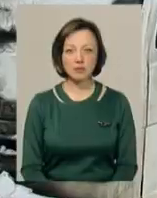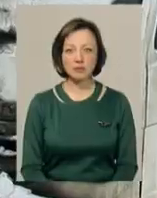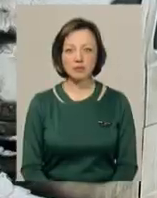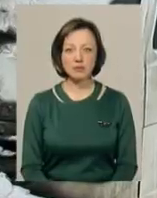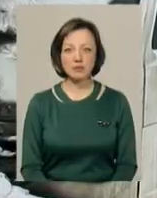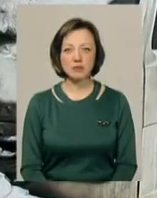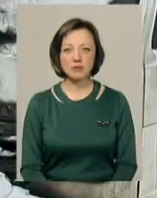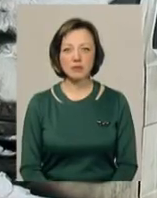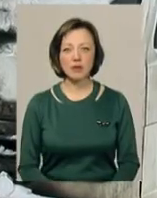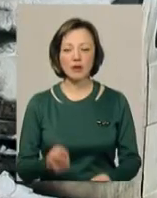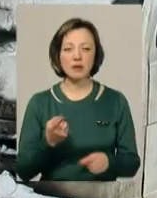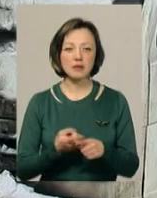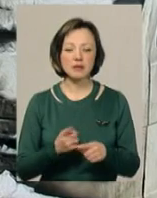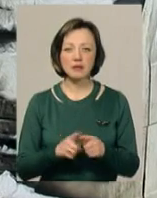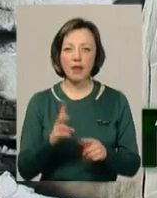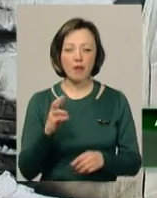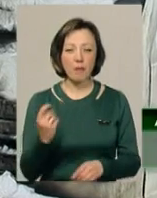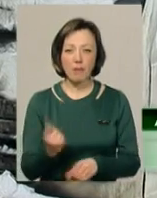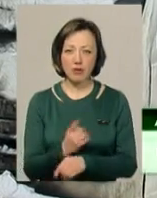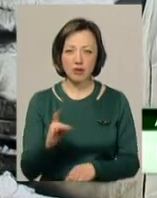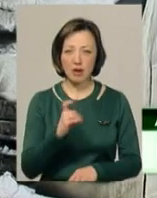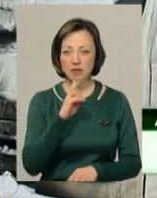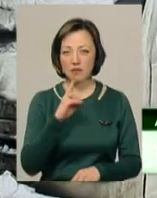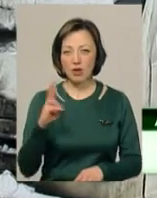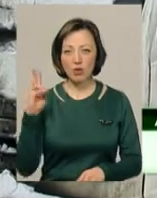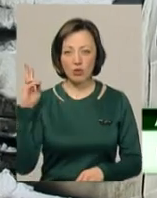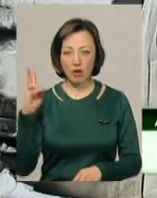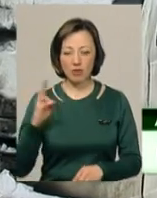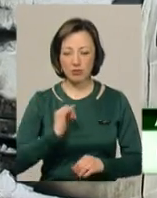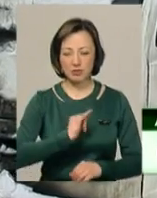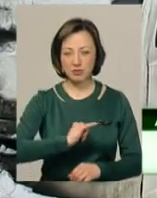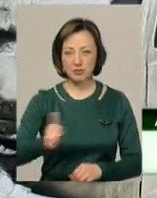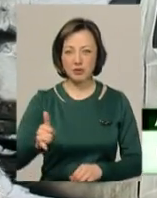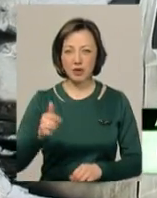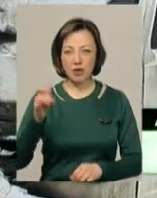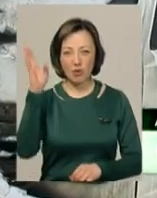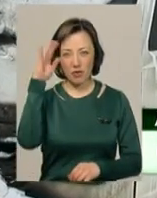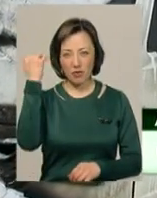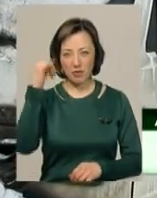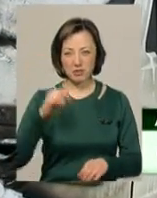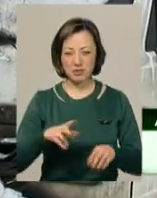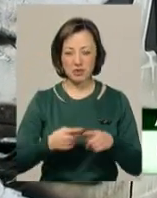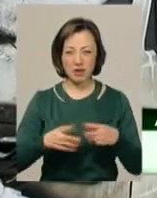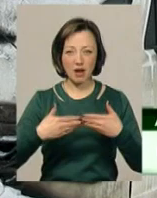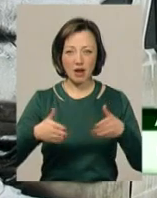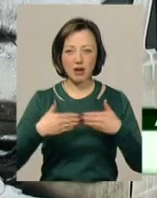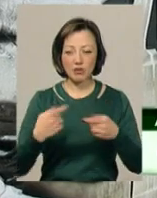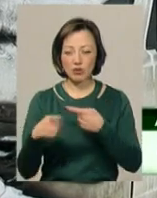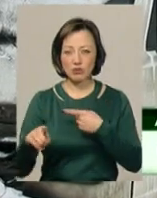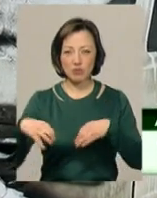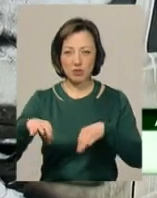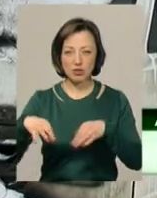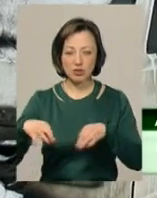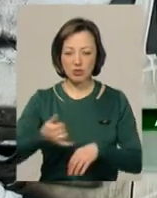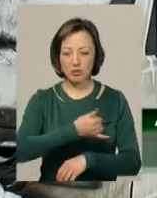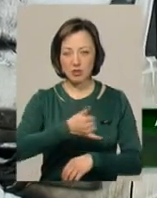Перший раз, по-перше, мені десь років два назад облили тут якоюсь бичою кров'ю калітку. Іншу машину облили, тут